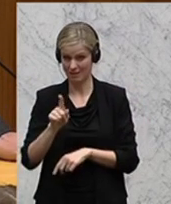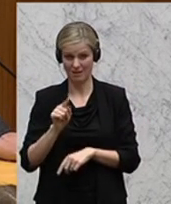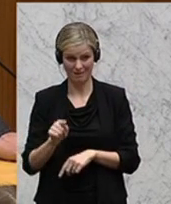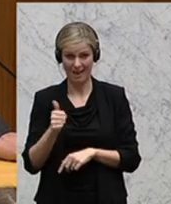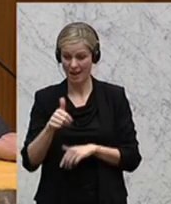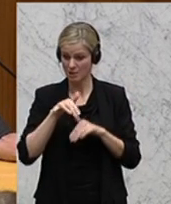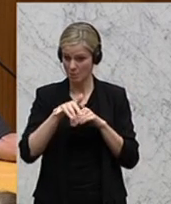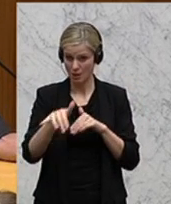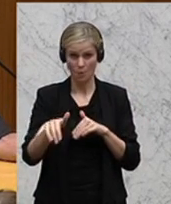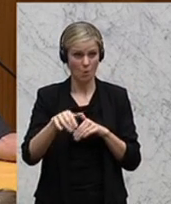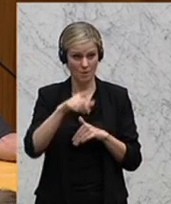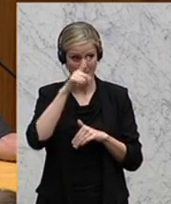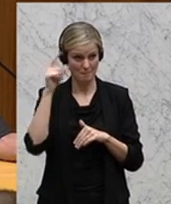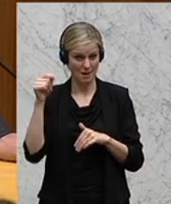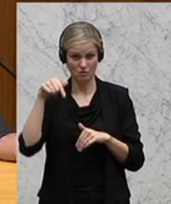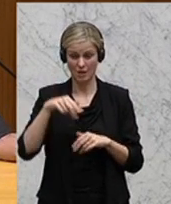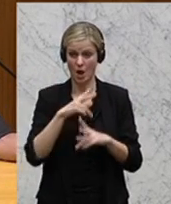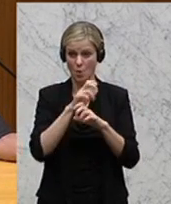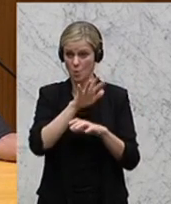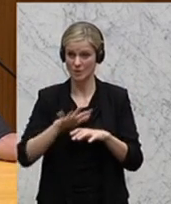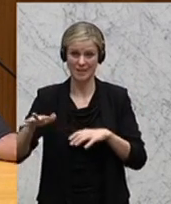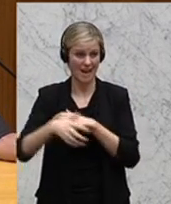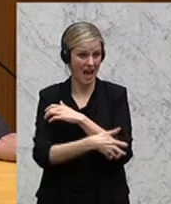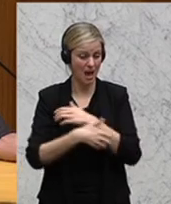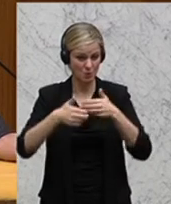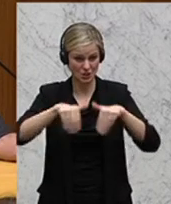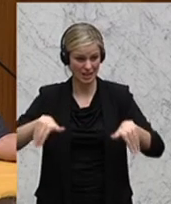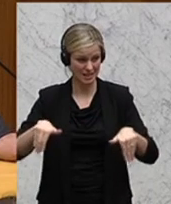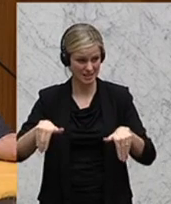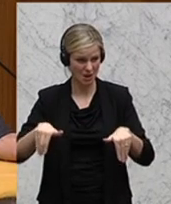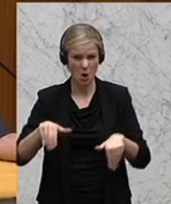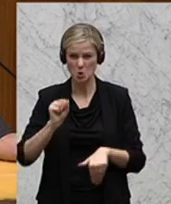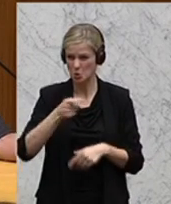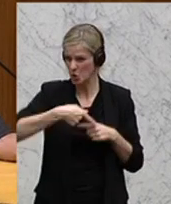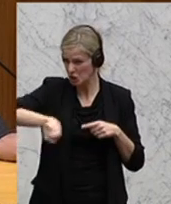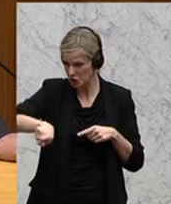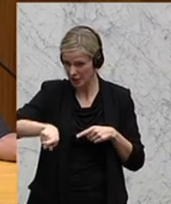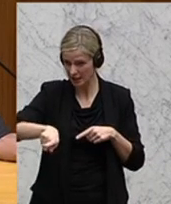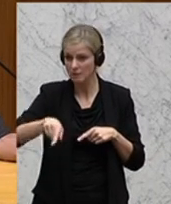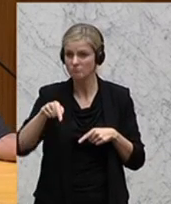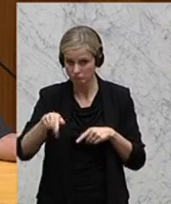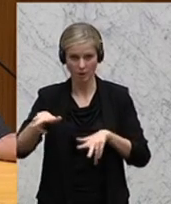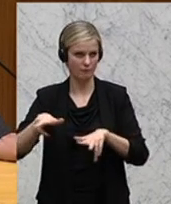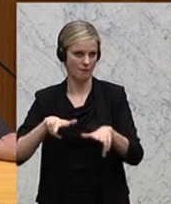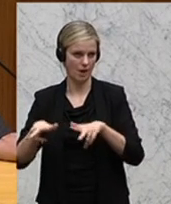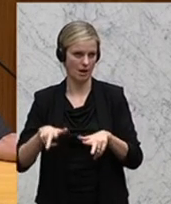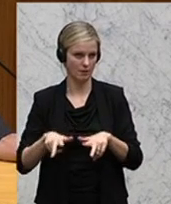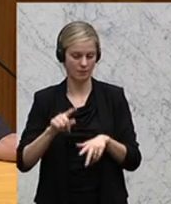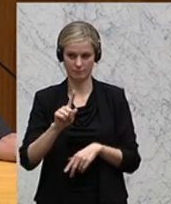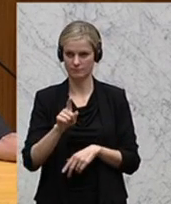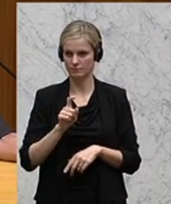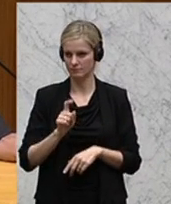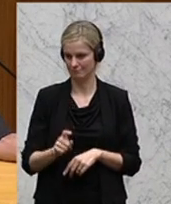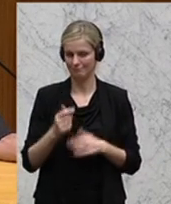Österreich an der Armutsgrenze und Stöger wird geschickt, um zu verwalten. Der